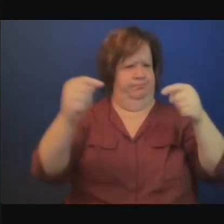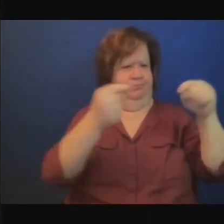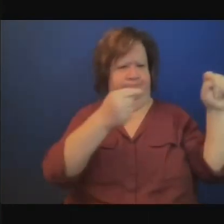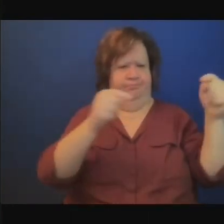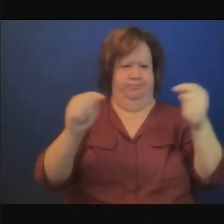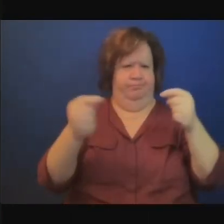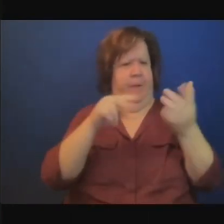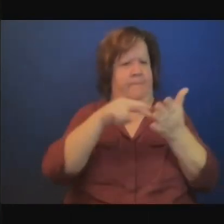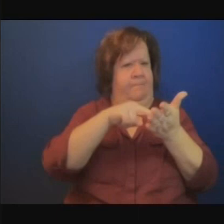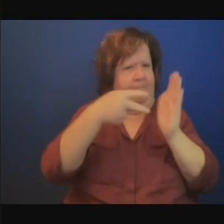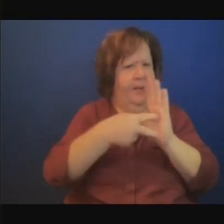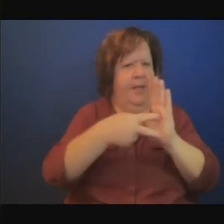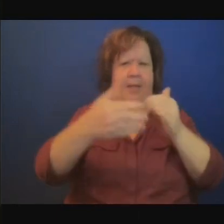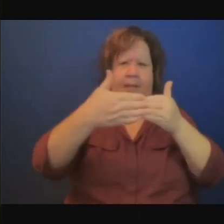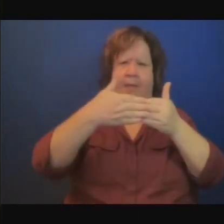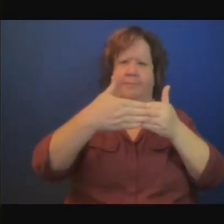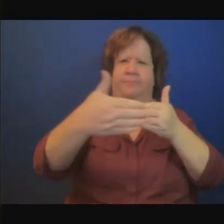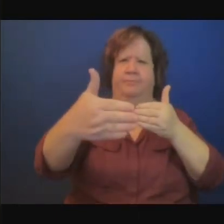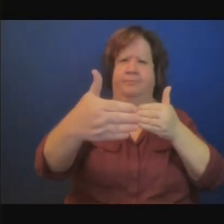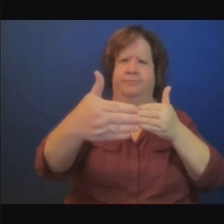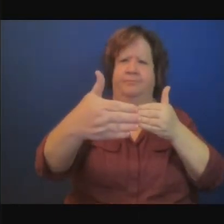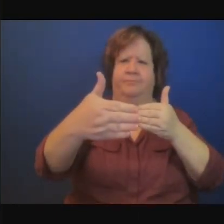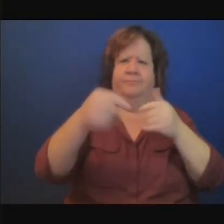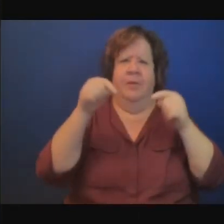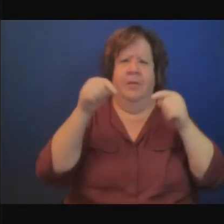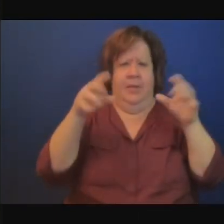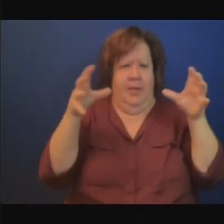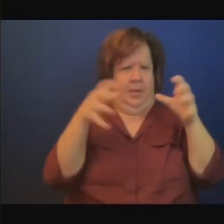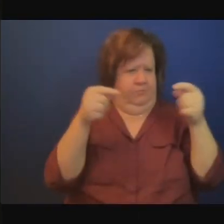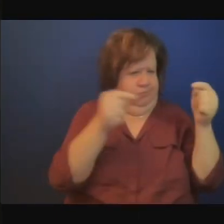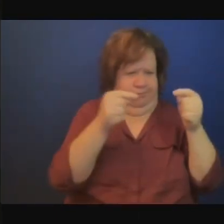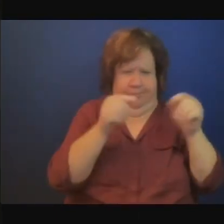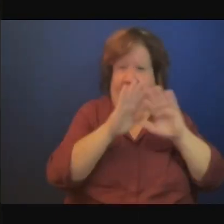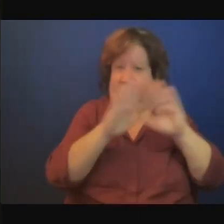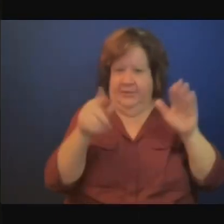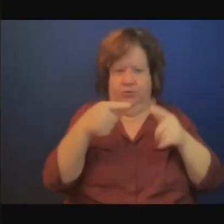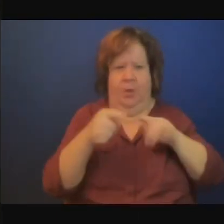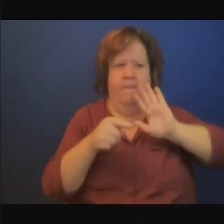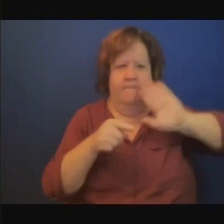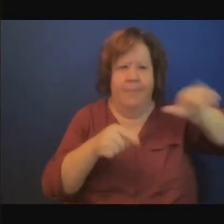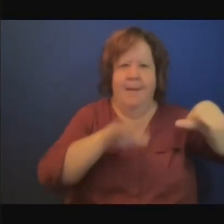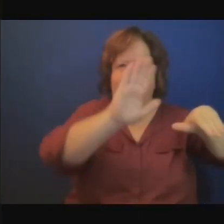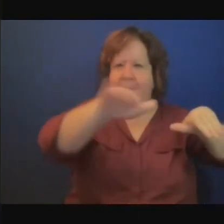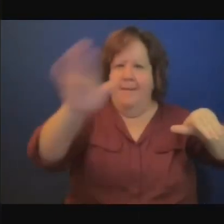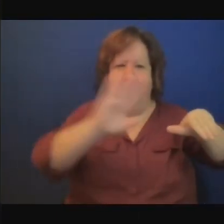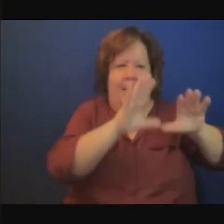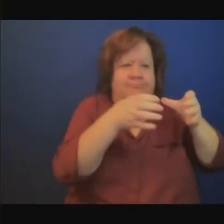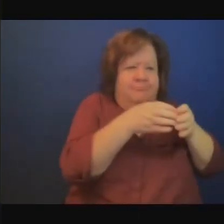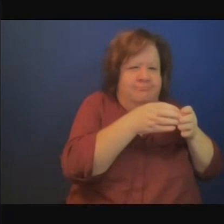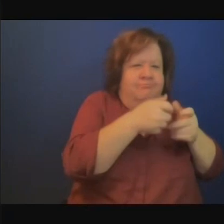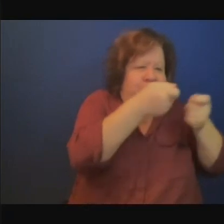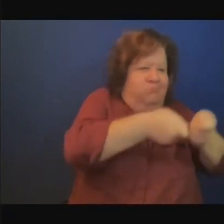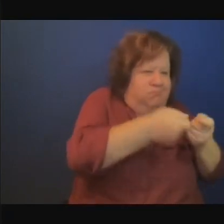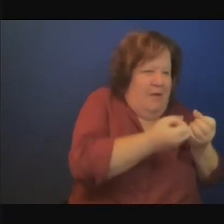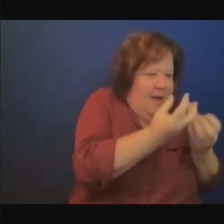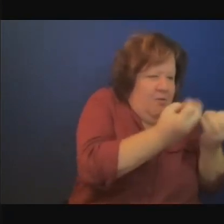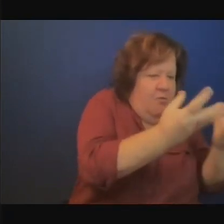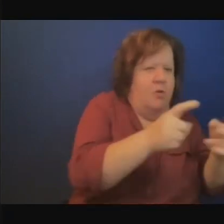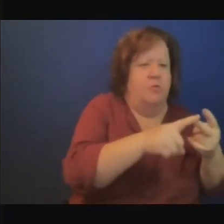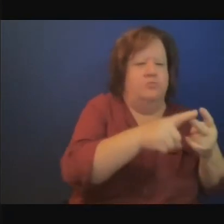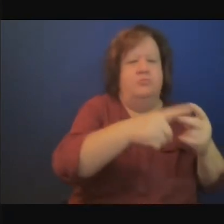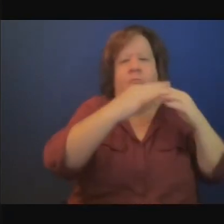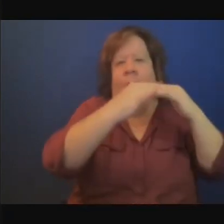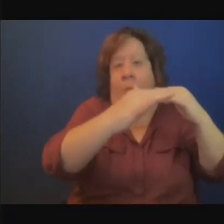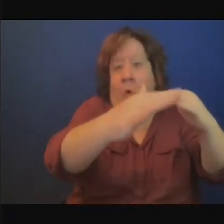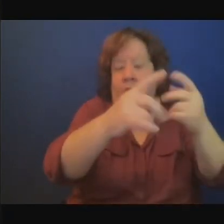reviennent à leur routine santé eau forêt toutes ces choses conventionnelles et ça s'arrête là